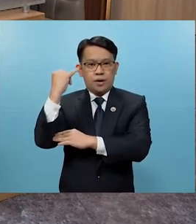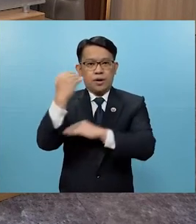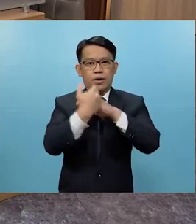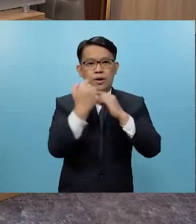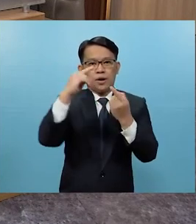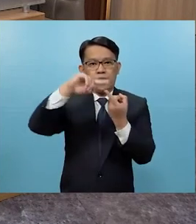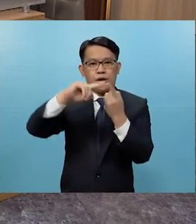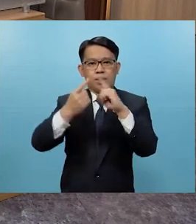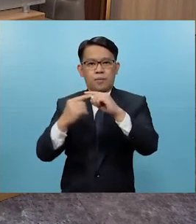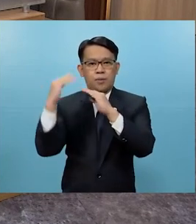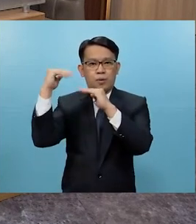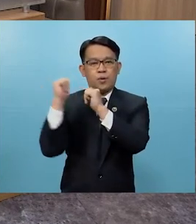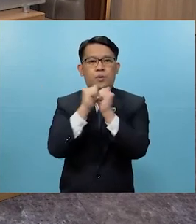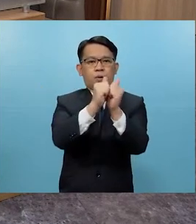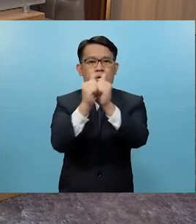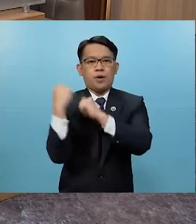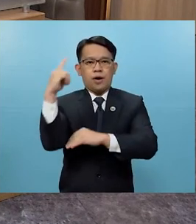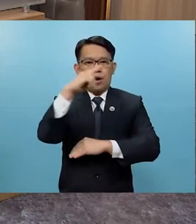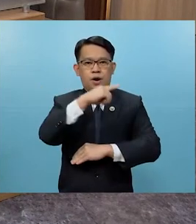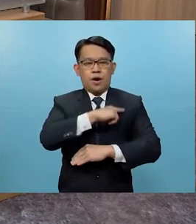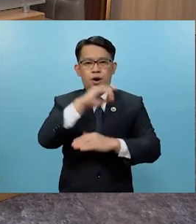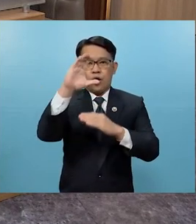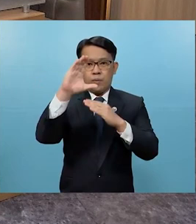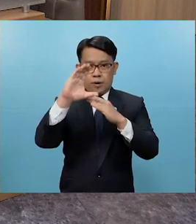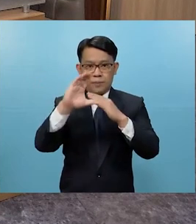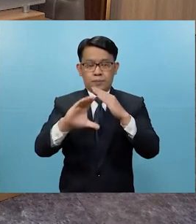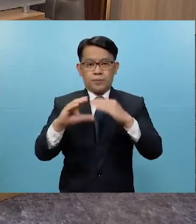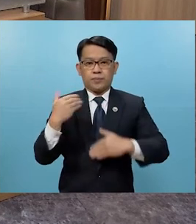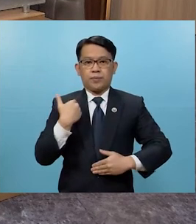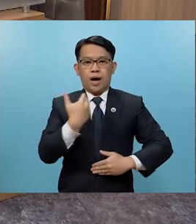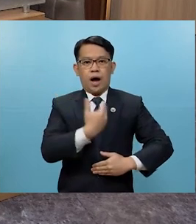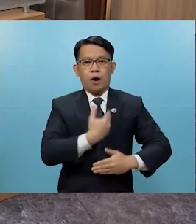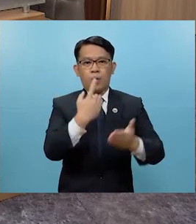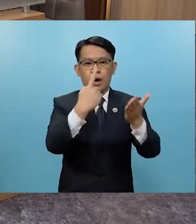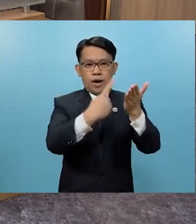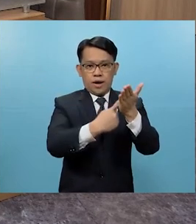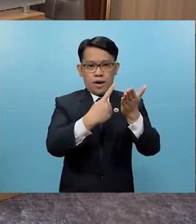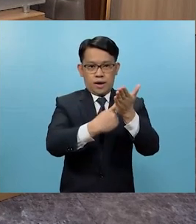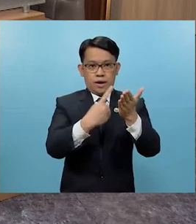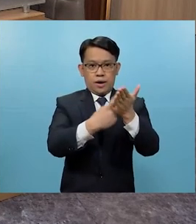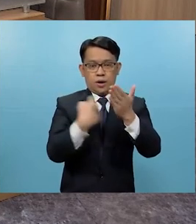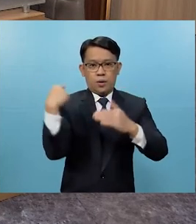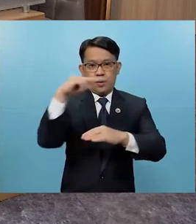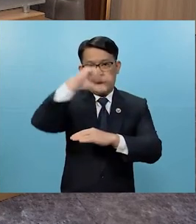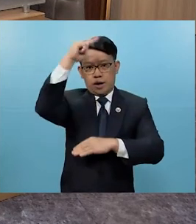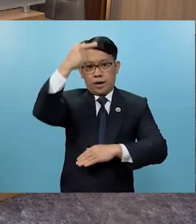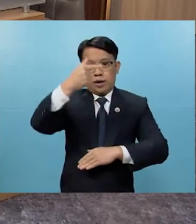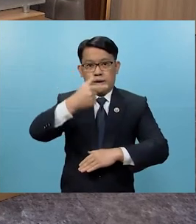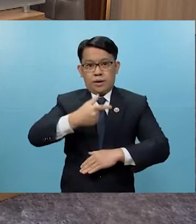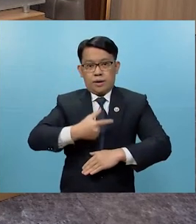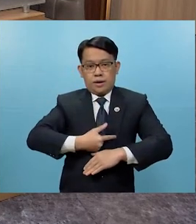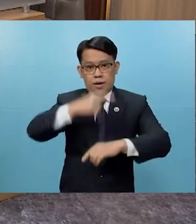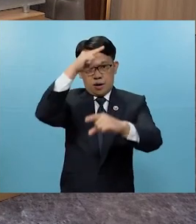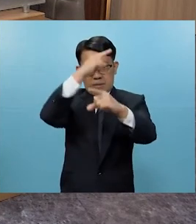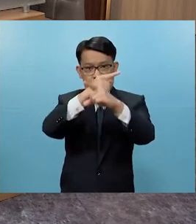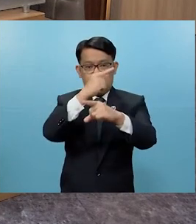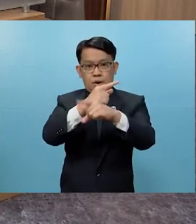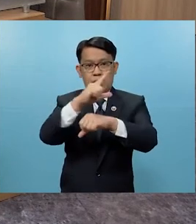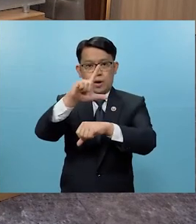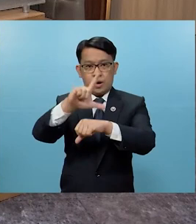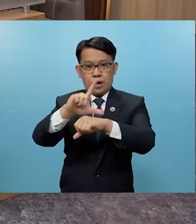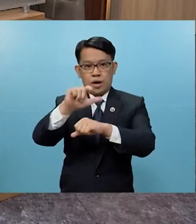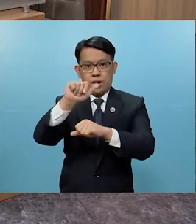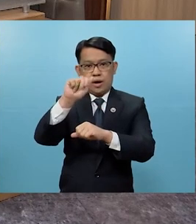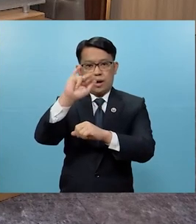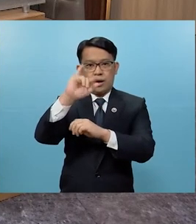kaibigan, sana po ay samahan po ninyo kami sa kabuan ng gagawin po naming pagtalakay. Binabati po namin ang mga kapatid sa